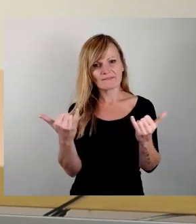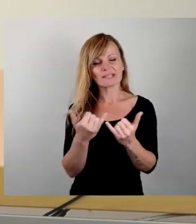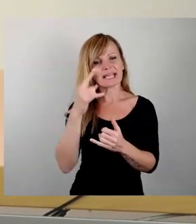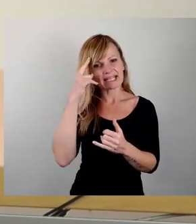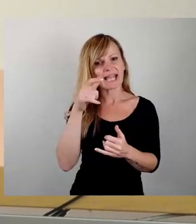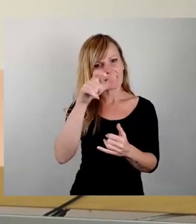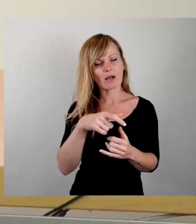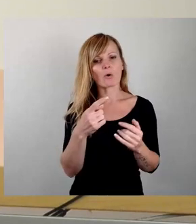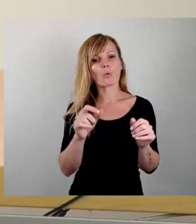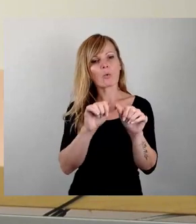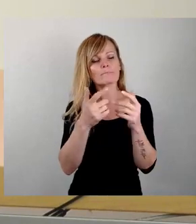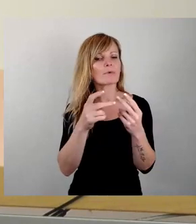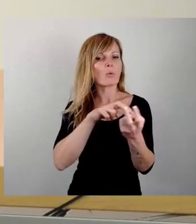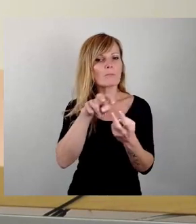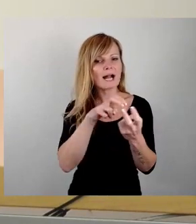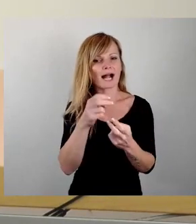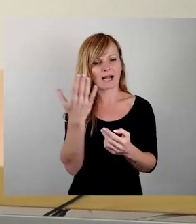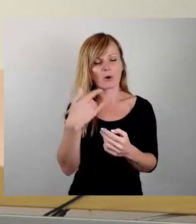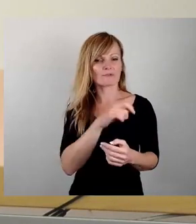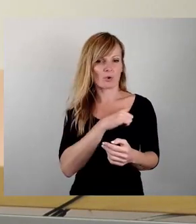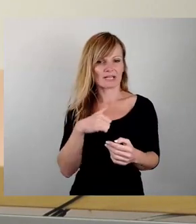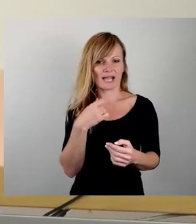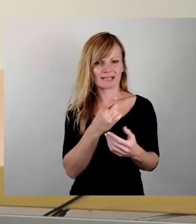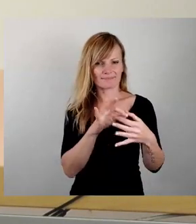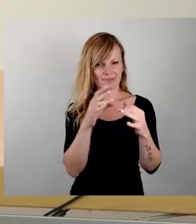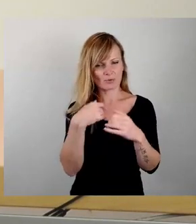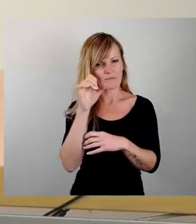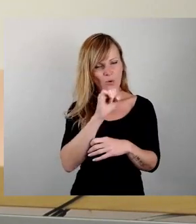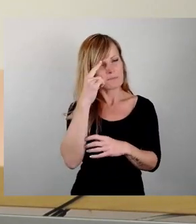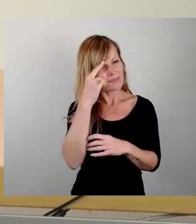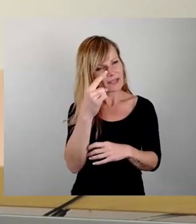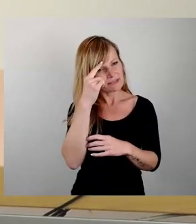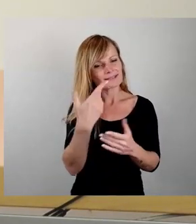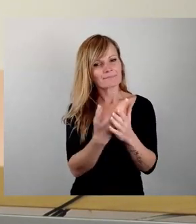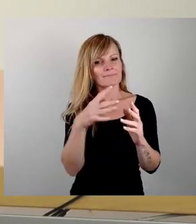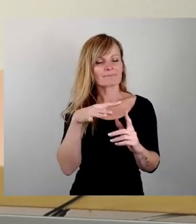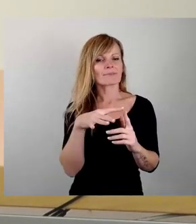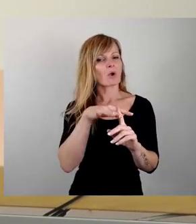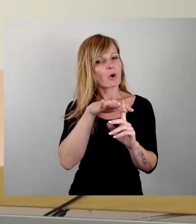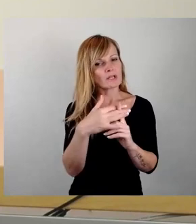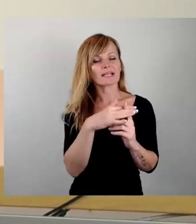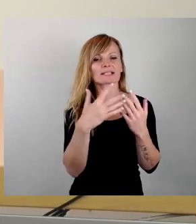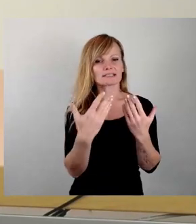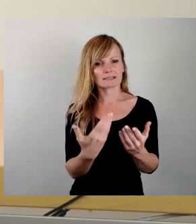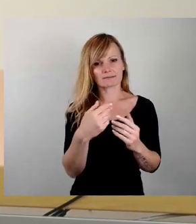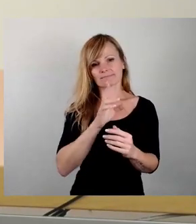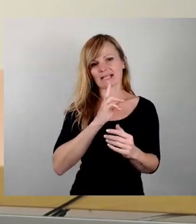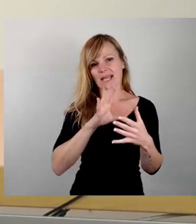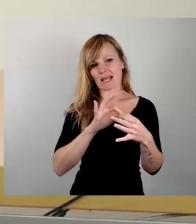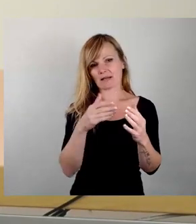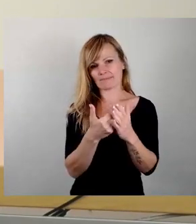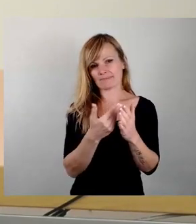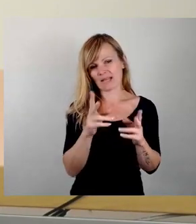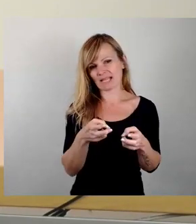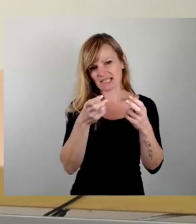an diese Soldaten umgegangen wurde, hatte natürlich einen Kontext zur Erziehung in der DDR. Darauf habe ich mich bezogen und deshalb finden